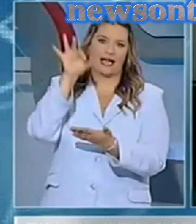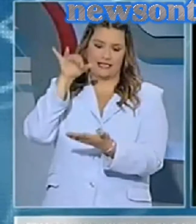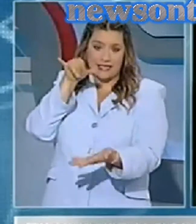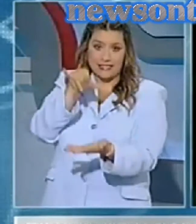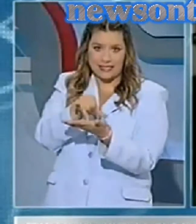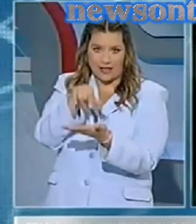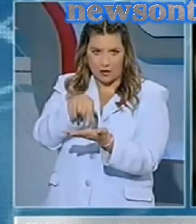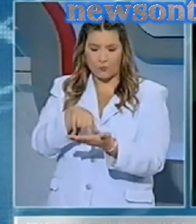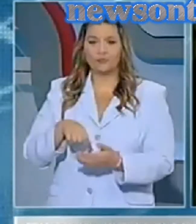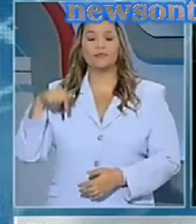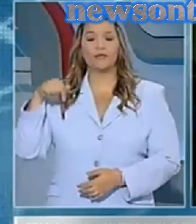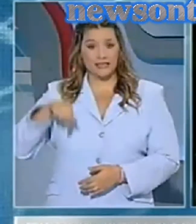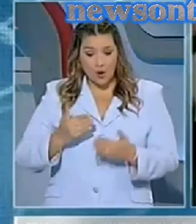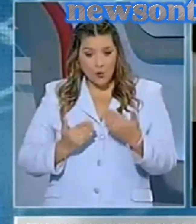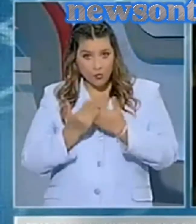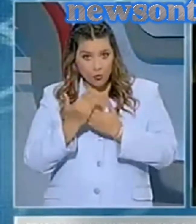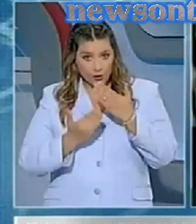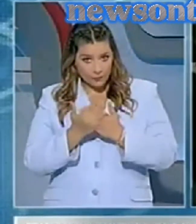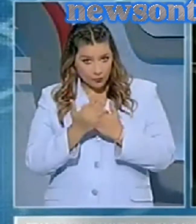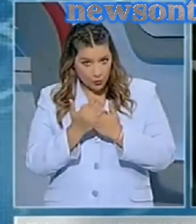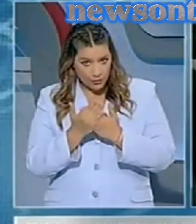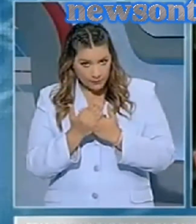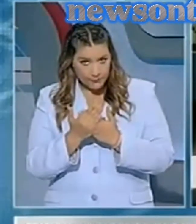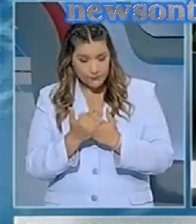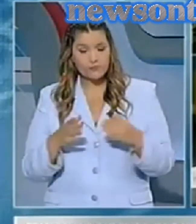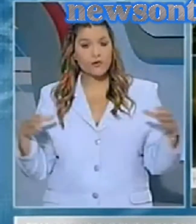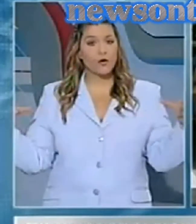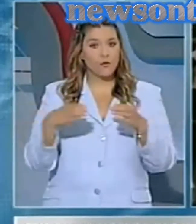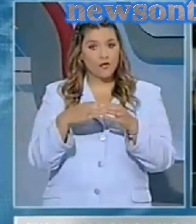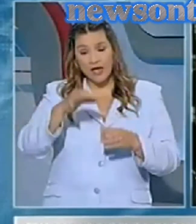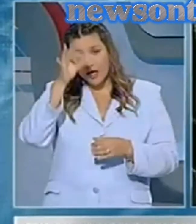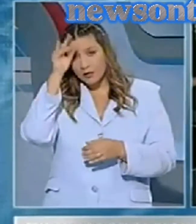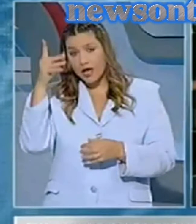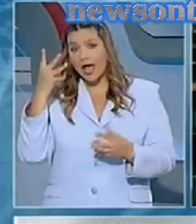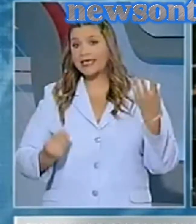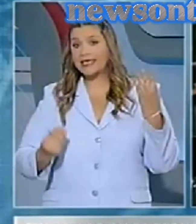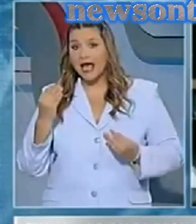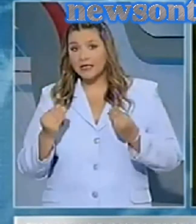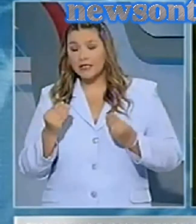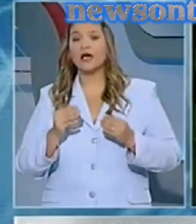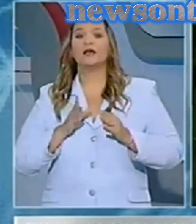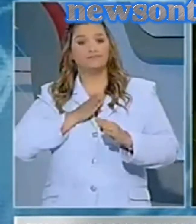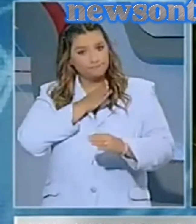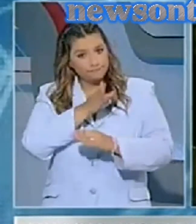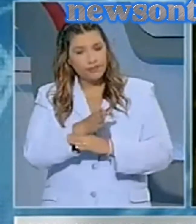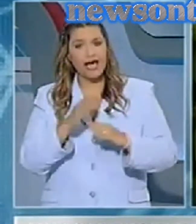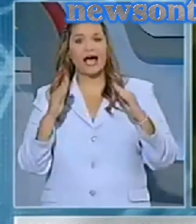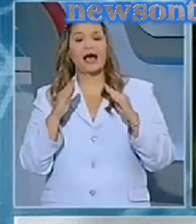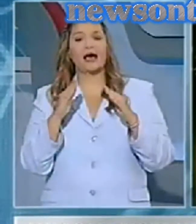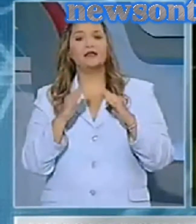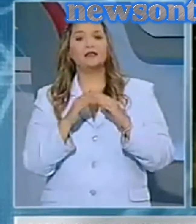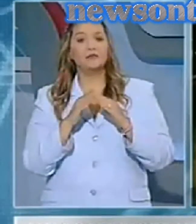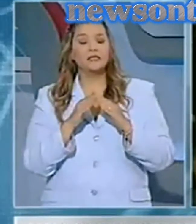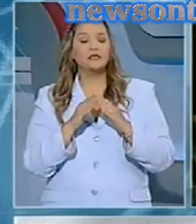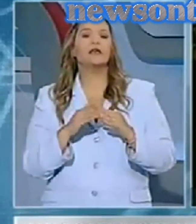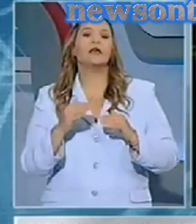είχαμε σε εξέλιξη επιχείρηση της ασφάλειας, των ανδρών της ασφάλειας Ιωαννίνων στο σπίτι του υπαρχηγού της Χρυσής Αυγής, Χρήσης του Παππάς, στα